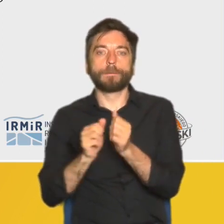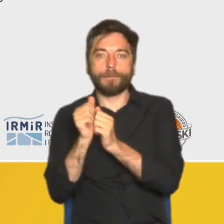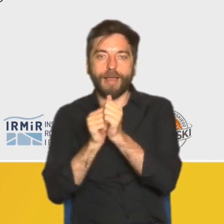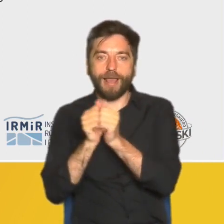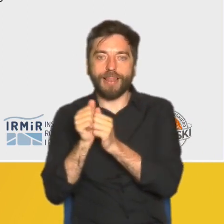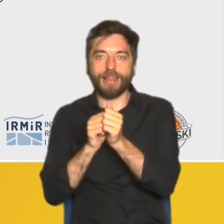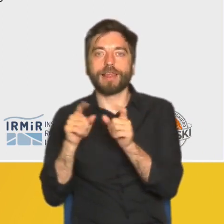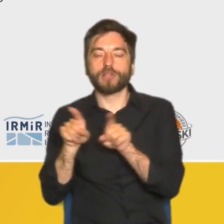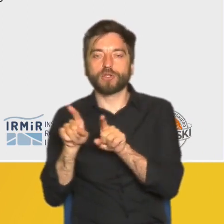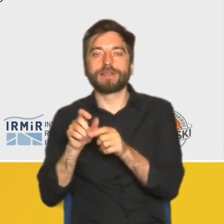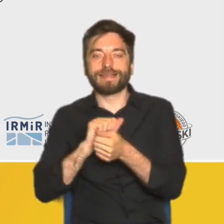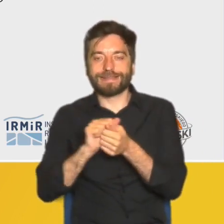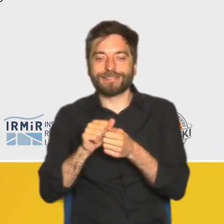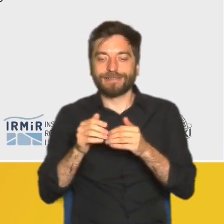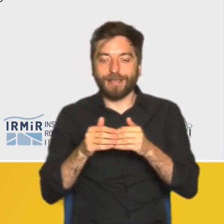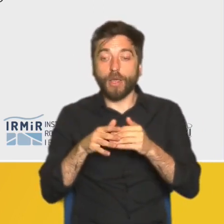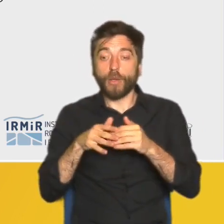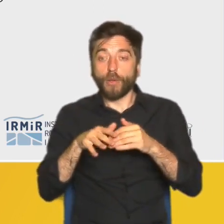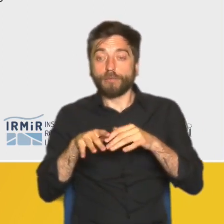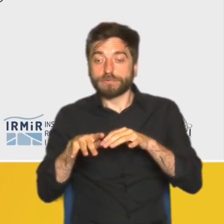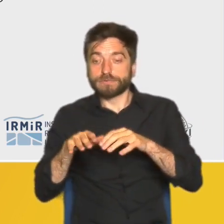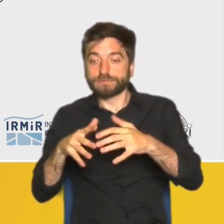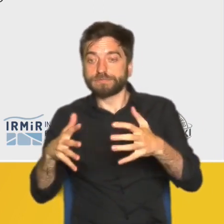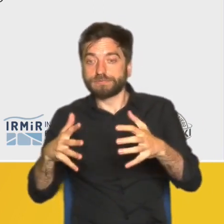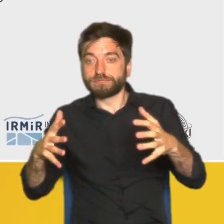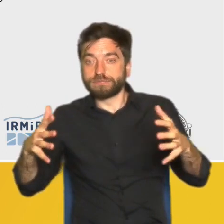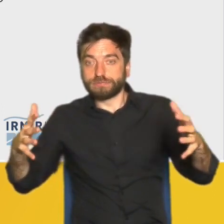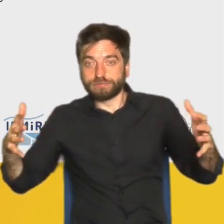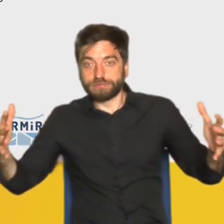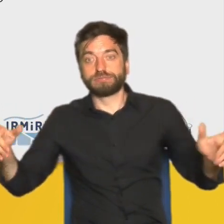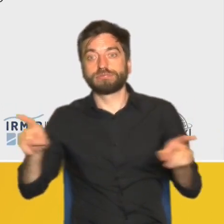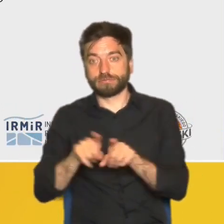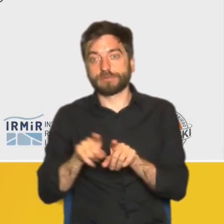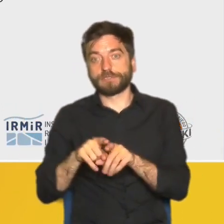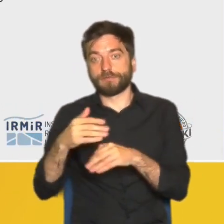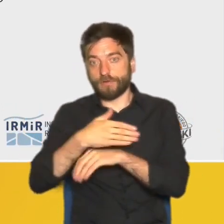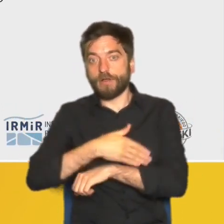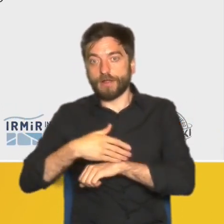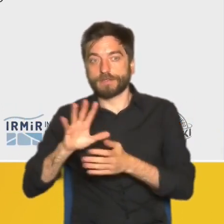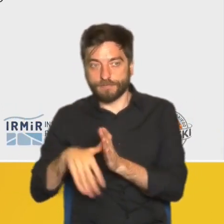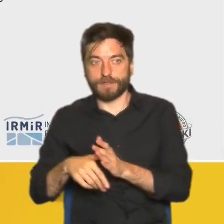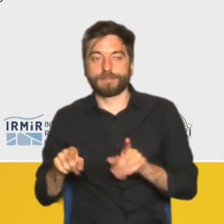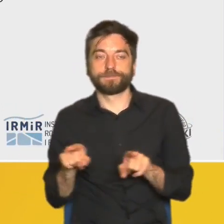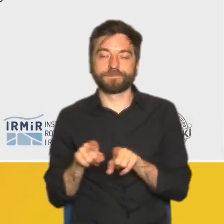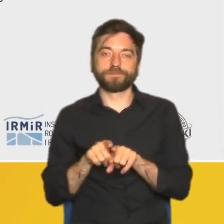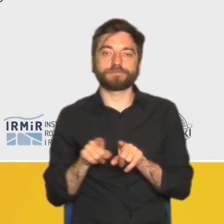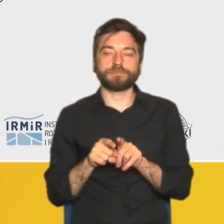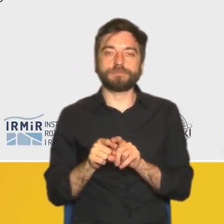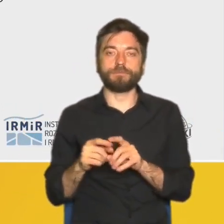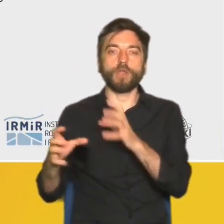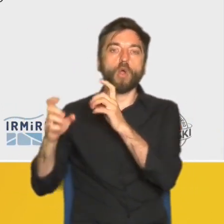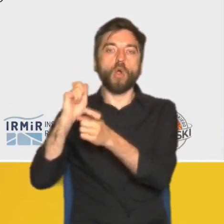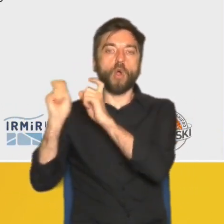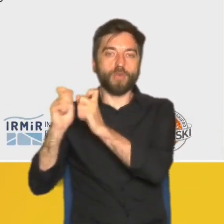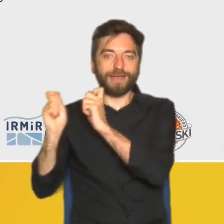i to zanieczyszczenie przesuwa się do granic miasta. Trzeba walczyć o efektywność transportu zbiorowego, co jest